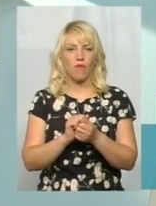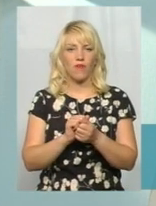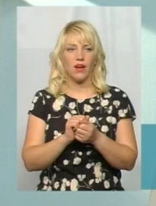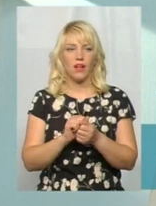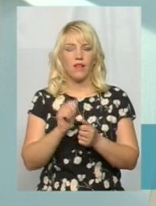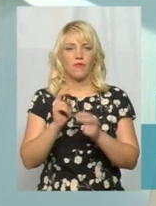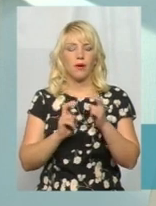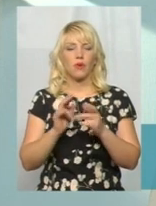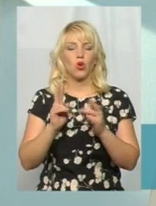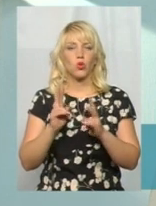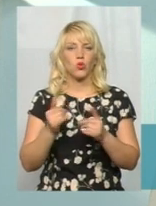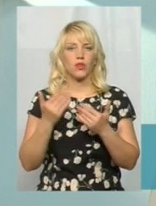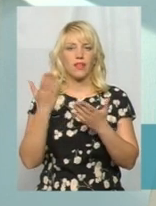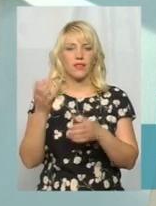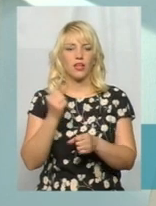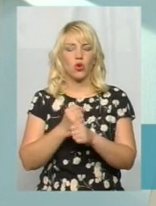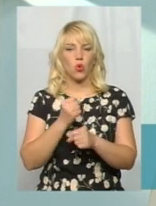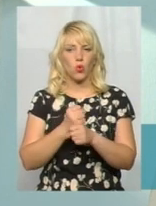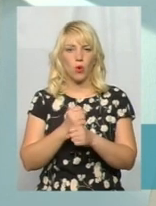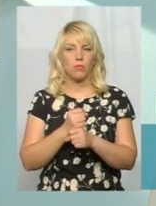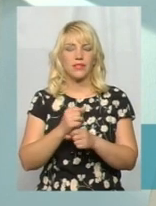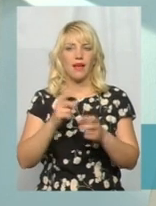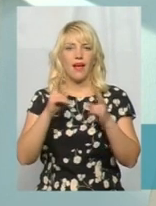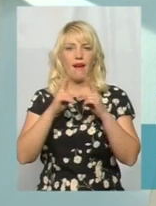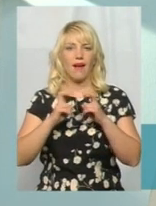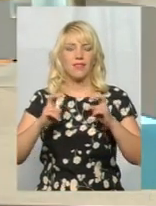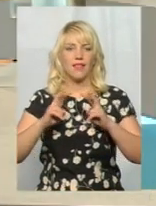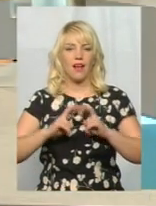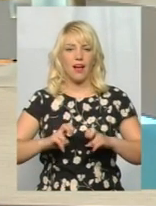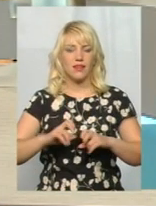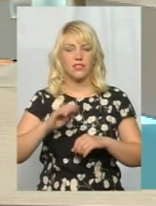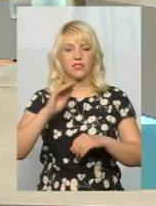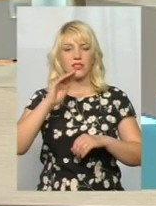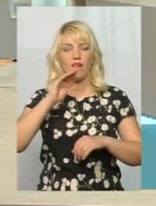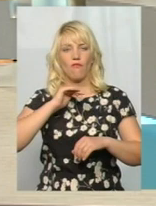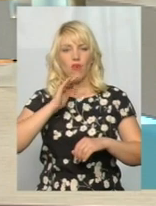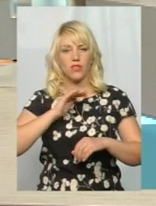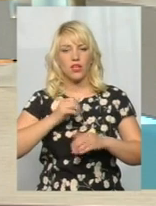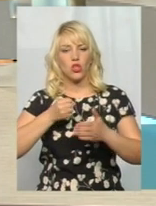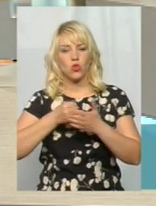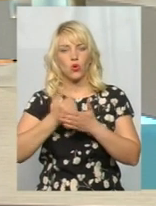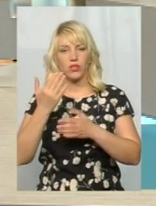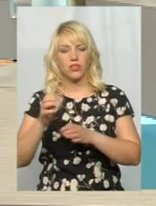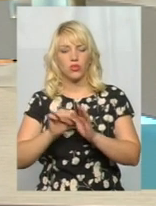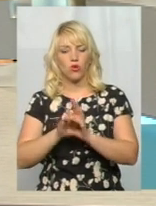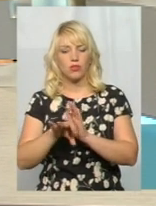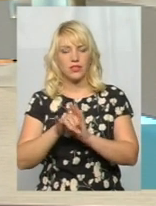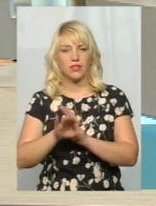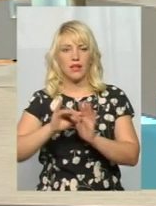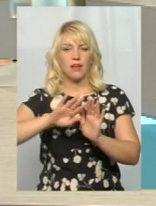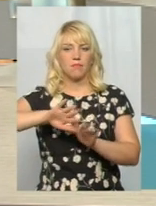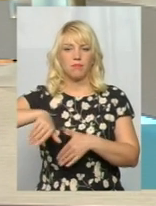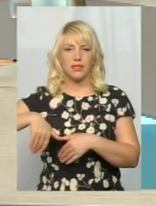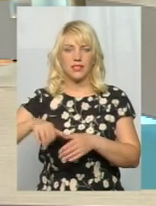аналіз води, то їх місця скиду і після їх місця скиду. Тому що їхні аналізи після місця